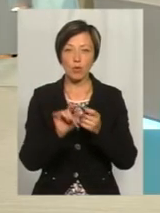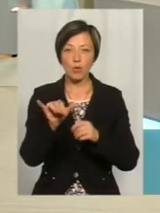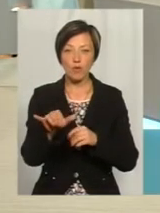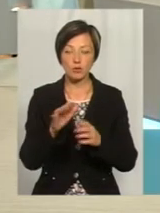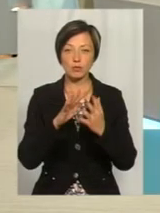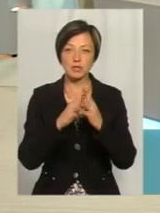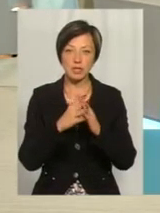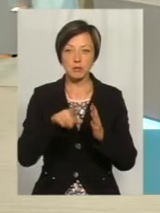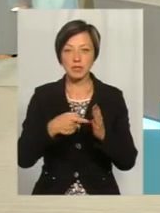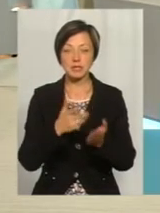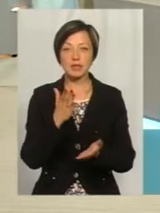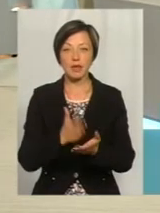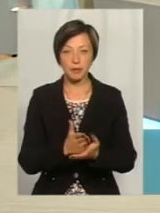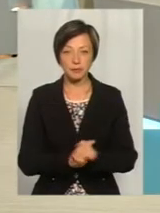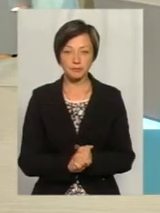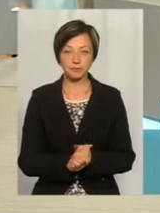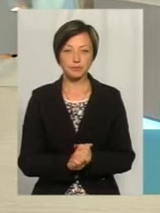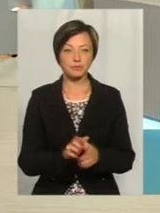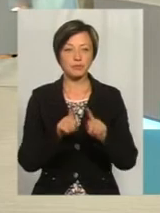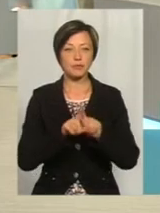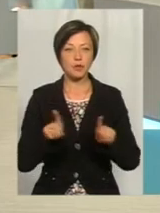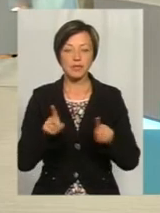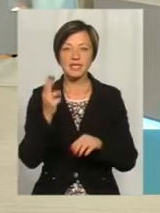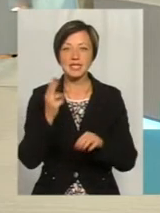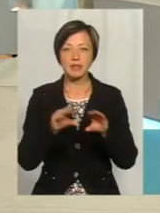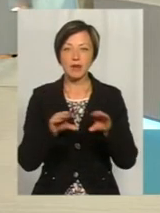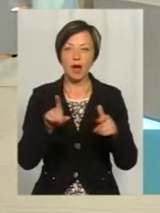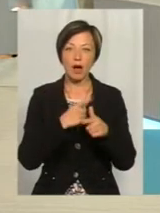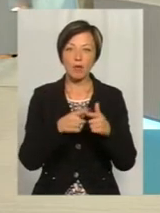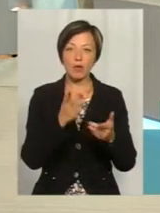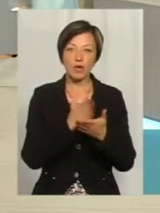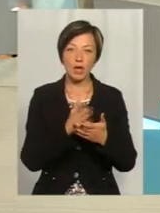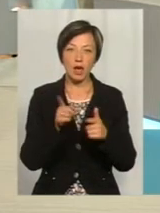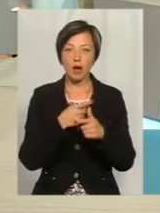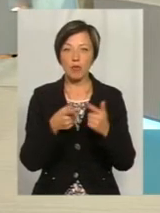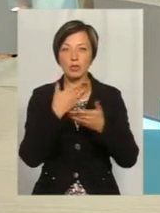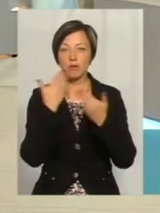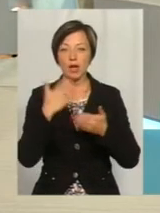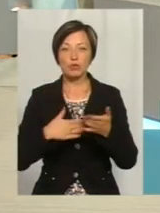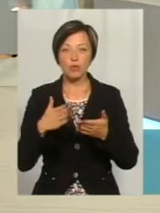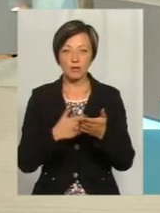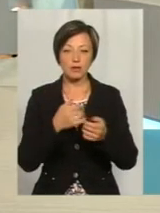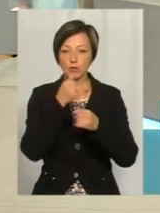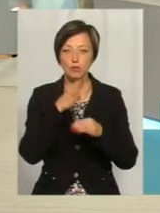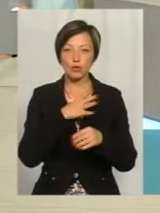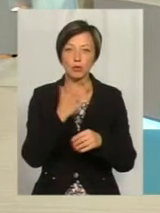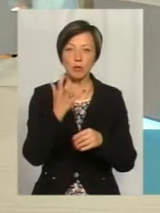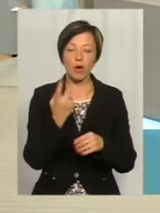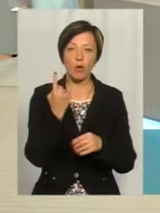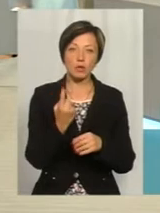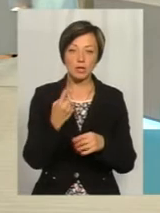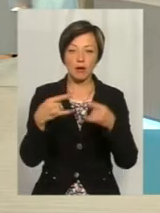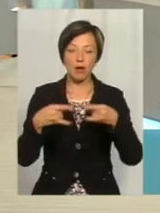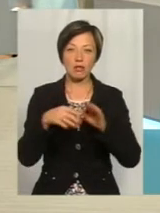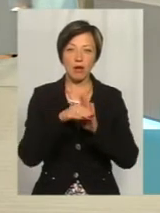населеному пункті є. Тобто, особливість цифри, вона або є, або її немає. Тобто, тут не може прийматися один